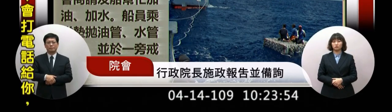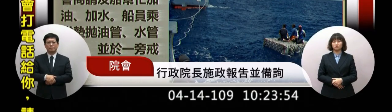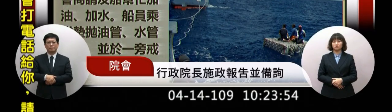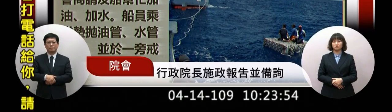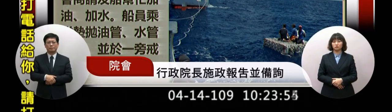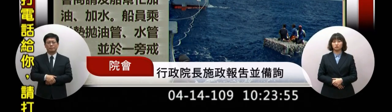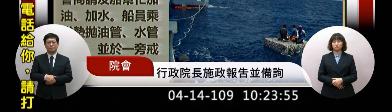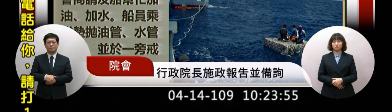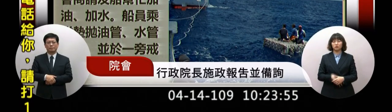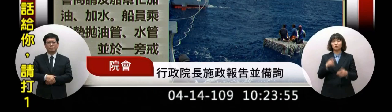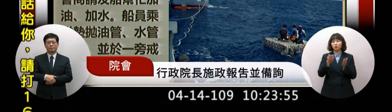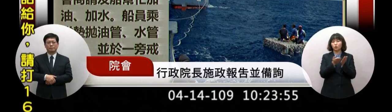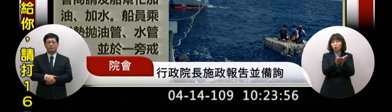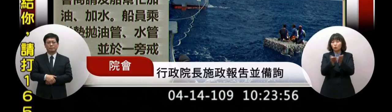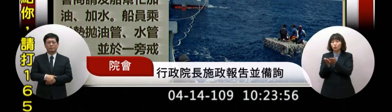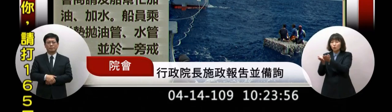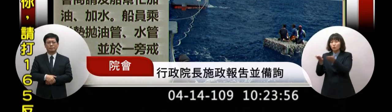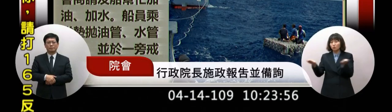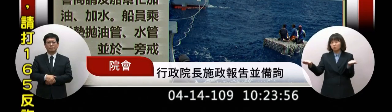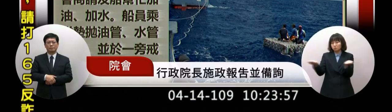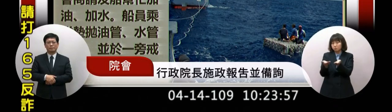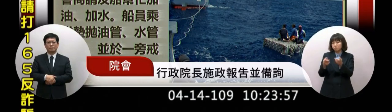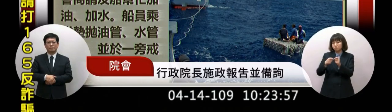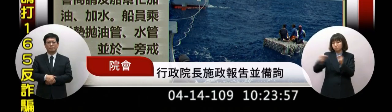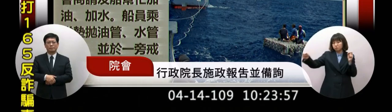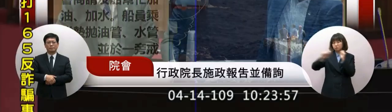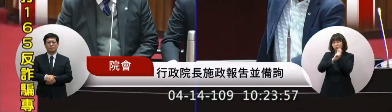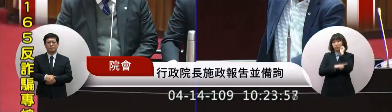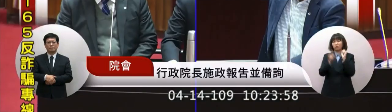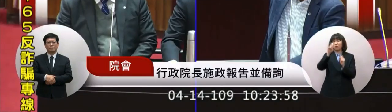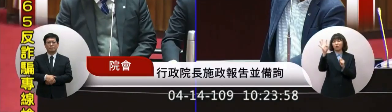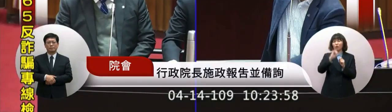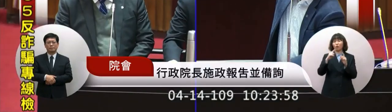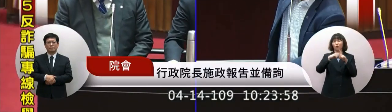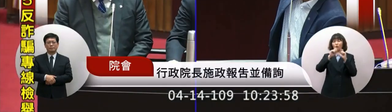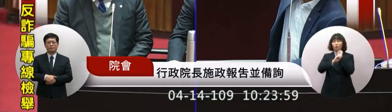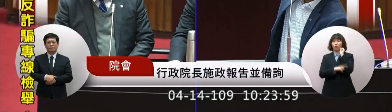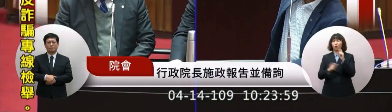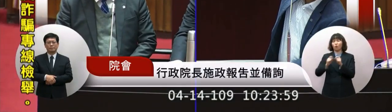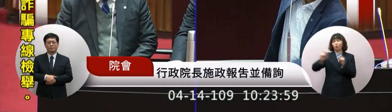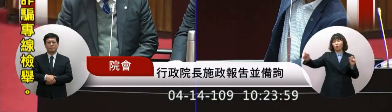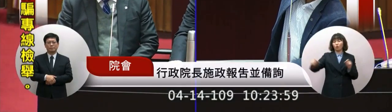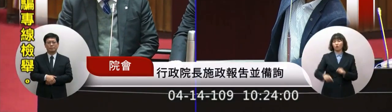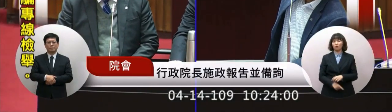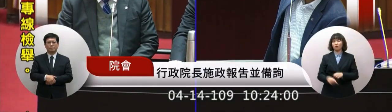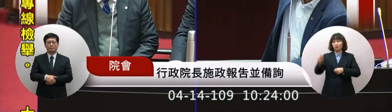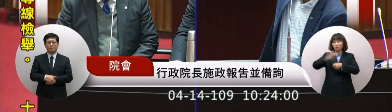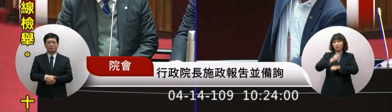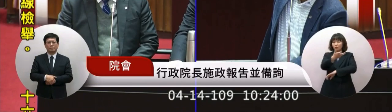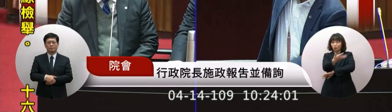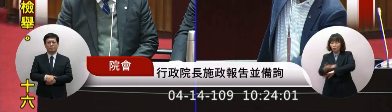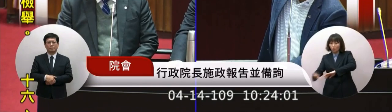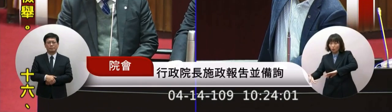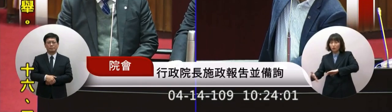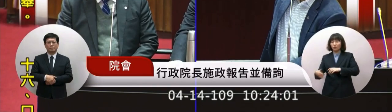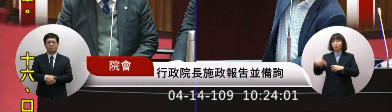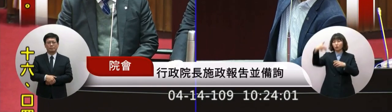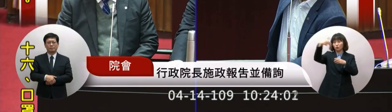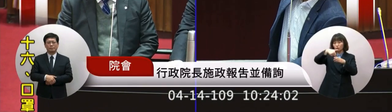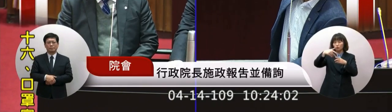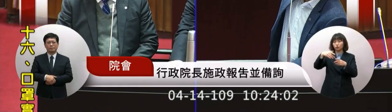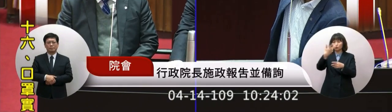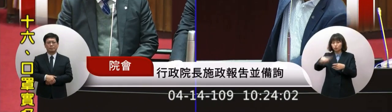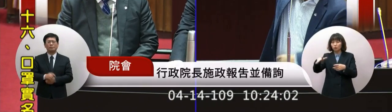尺你看漁船跟漁船的社交距離你看這幾十公尺這在加水一條在加油